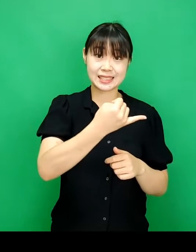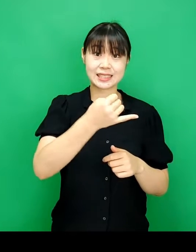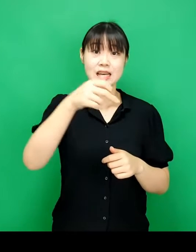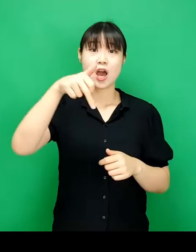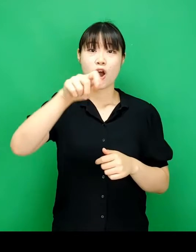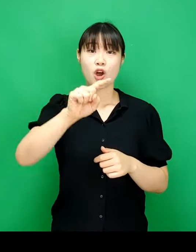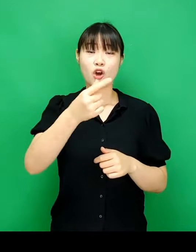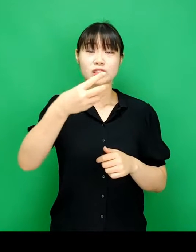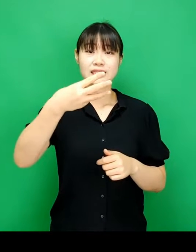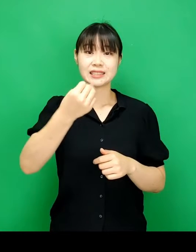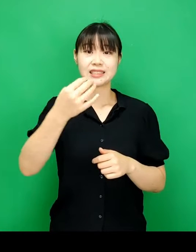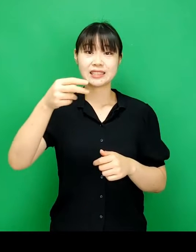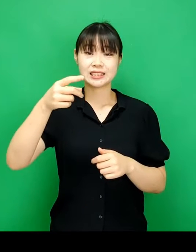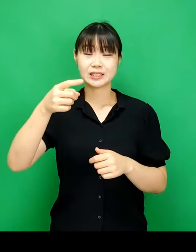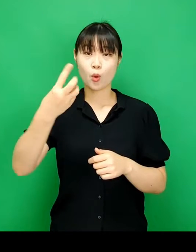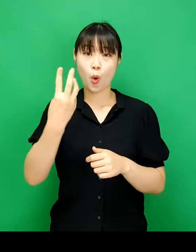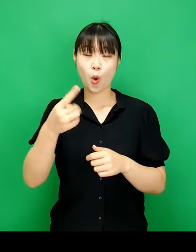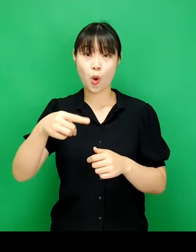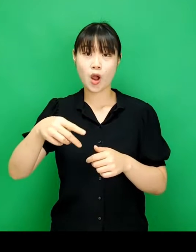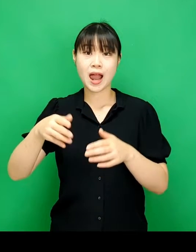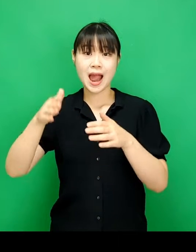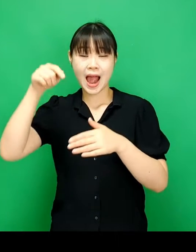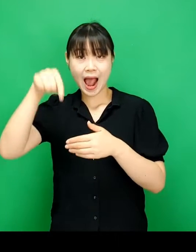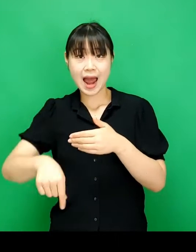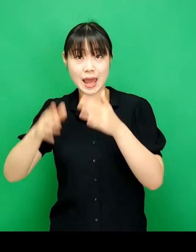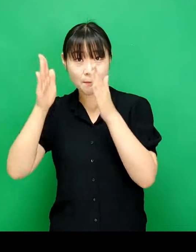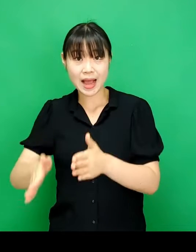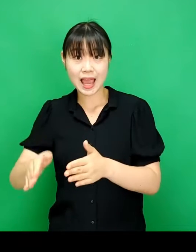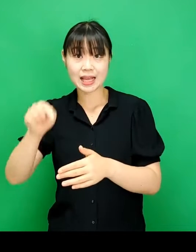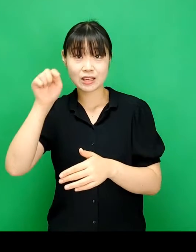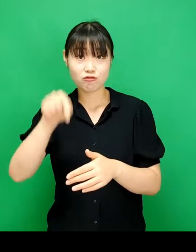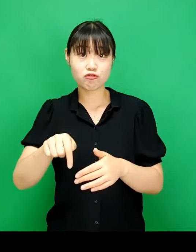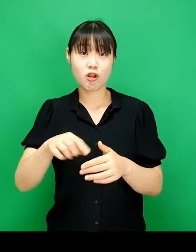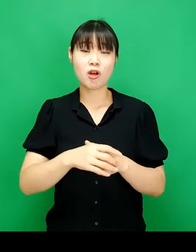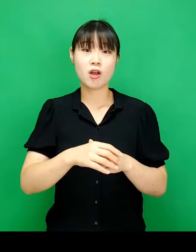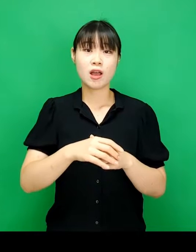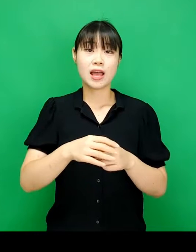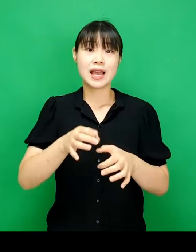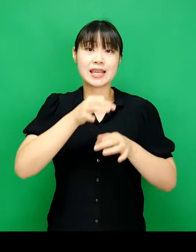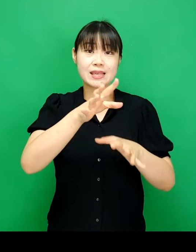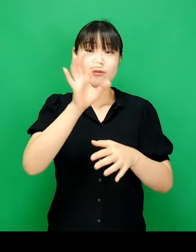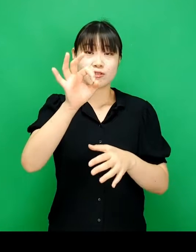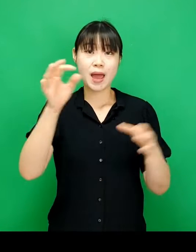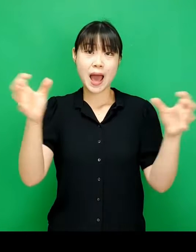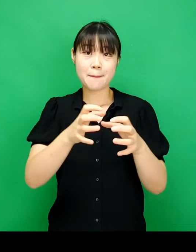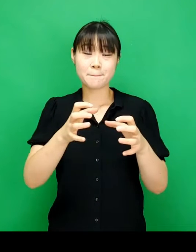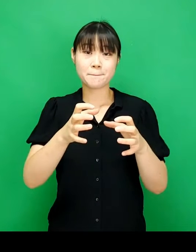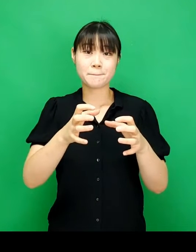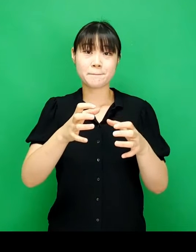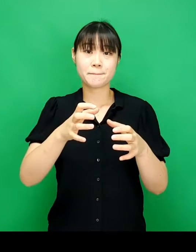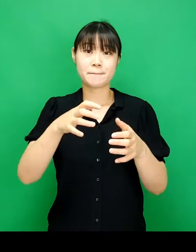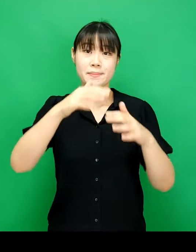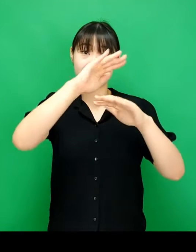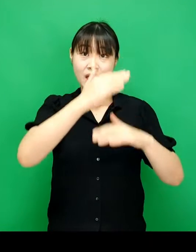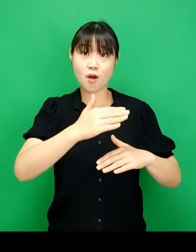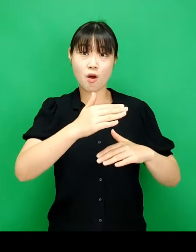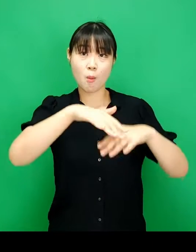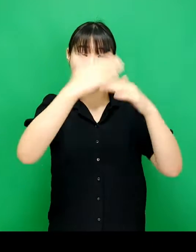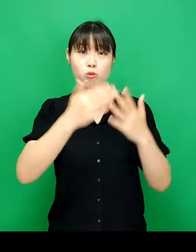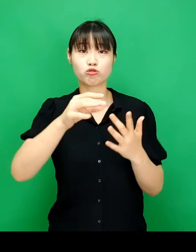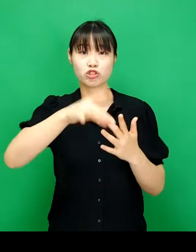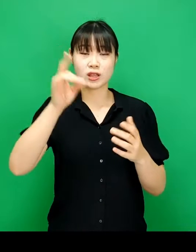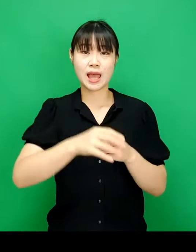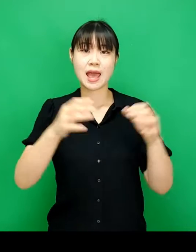쉬프트 컨트롤 아래 방향키를 누릅니다 기부금액 합계 내역 열의 데이터가 모두